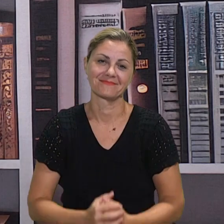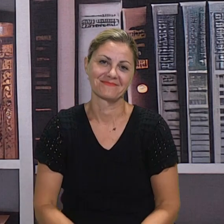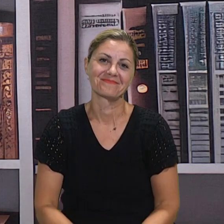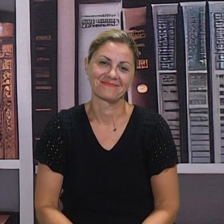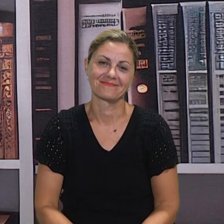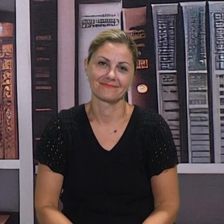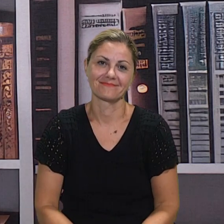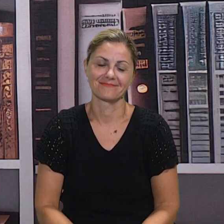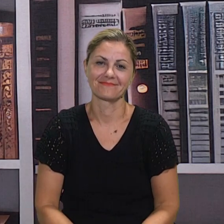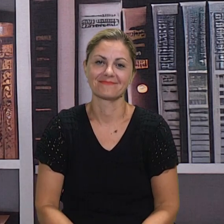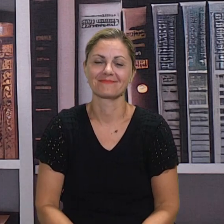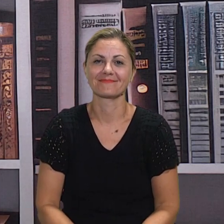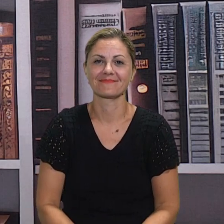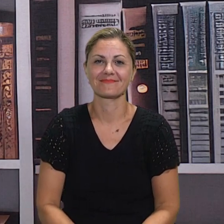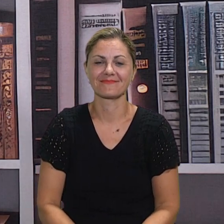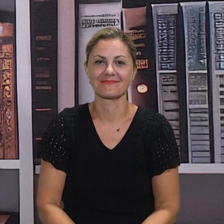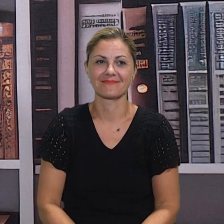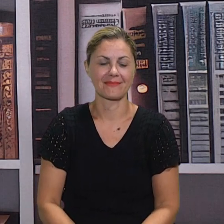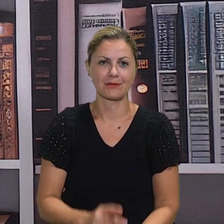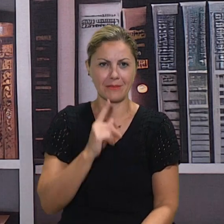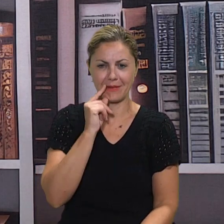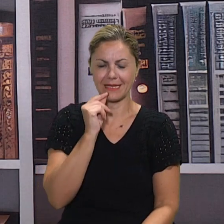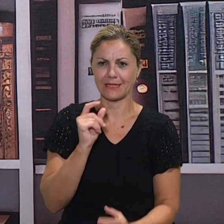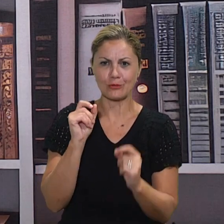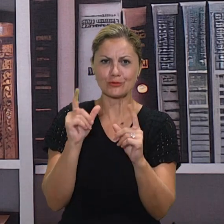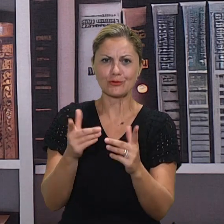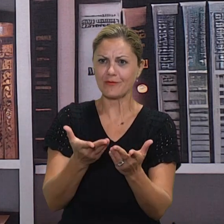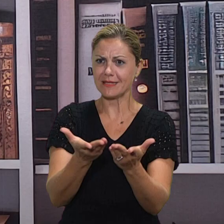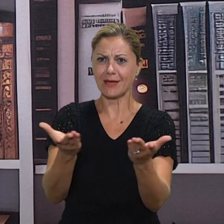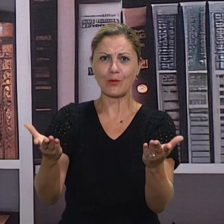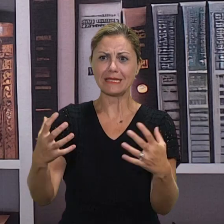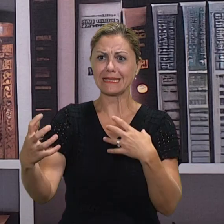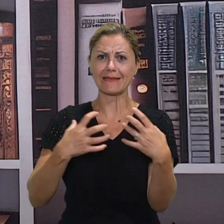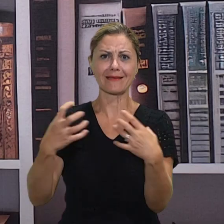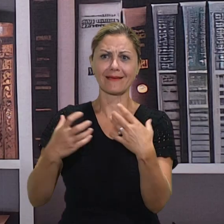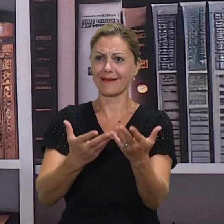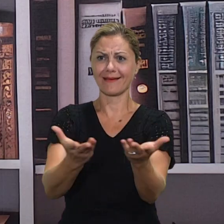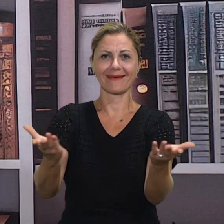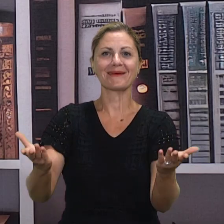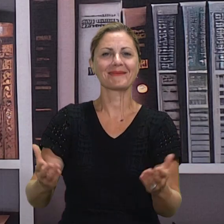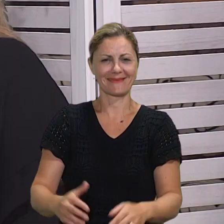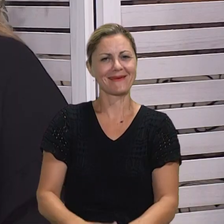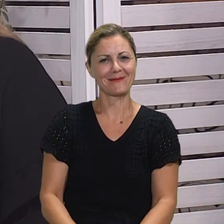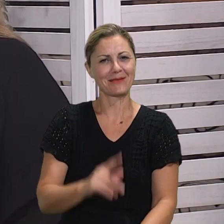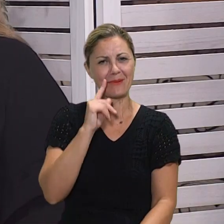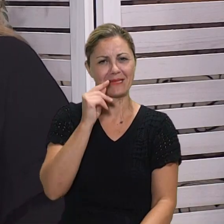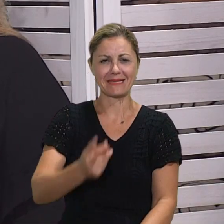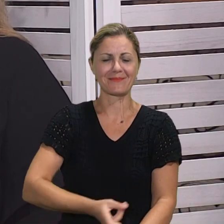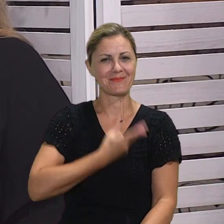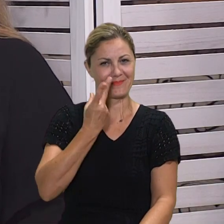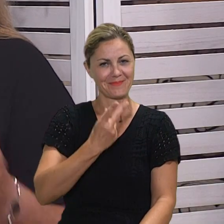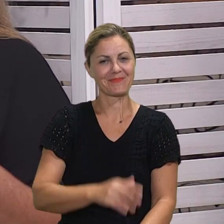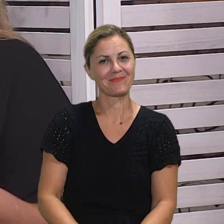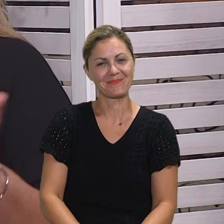kuće možda kažu da su dosta povučeni. Onda je to i roditeljima novo svidjeti svoju djecu tako hrabro da su iskoračili na pozornici. I je pravi dodatni vjetor u leđa.